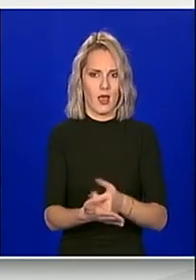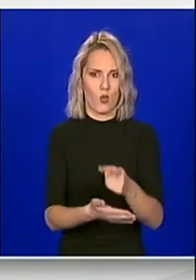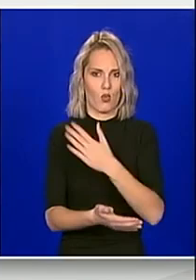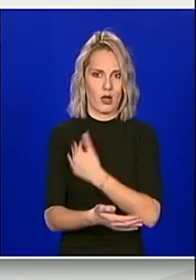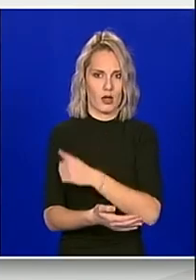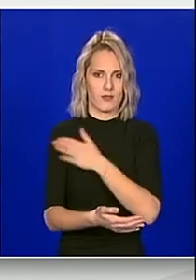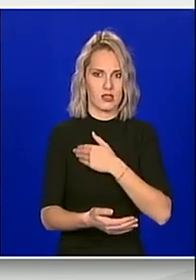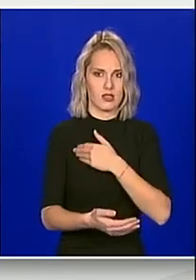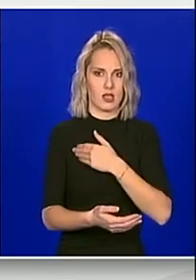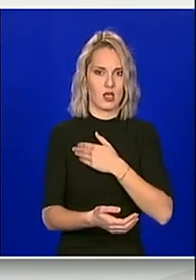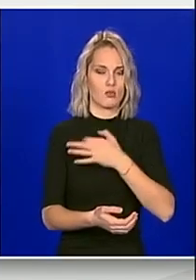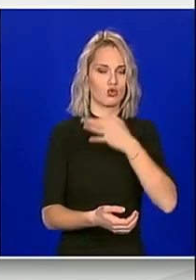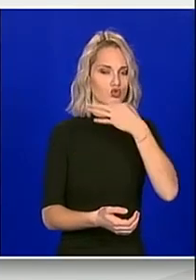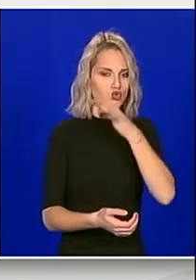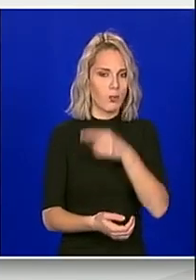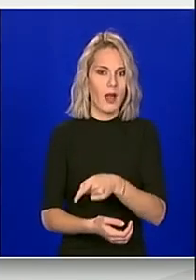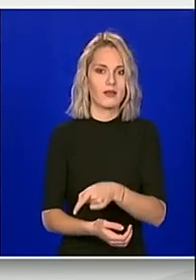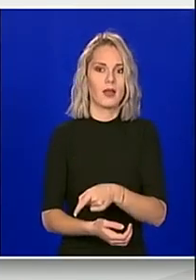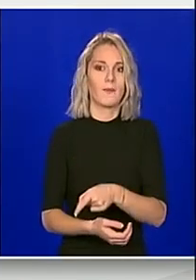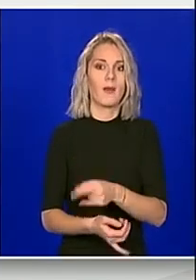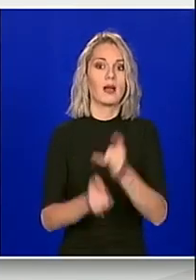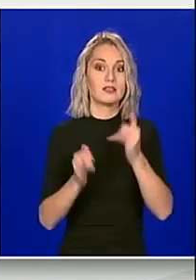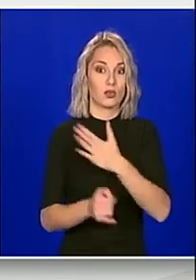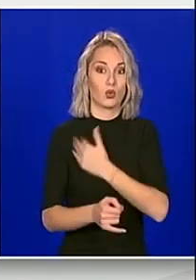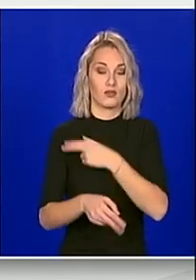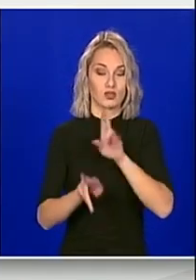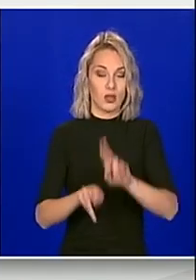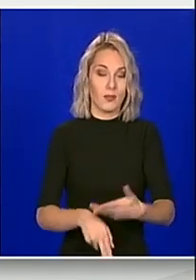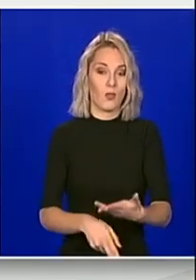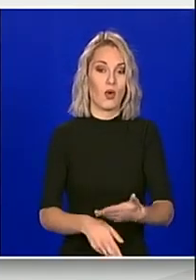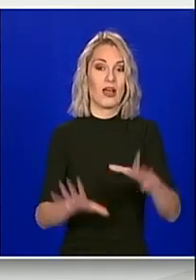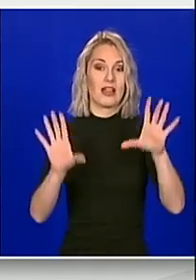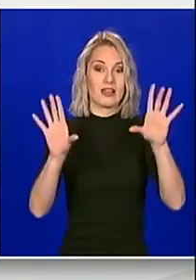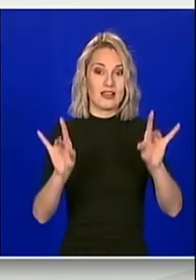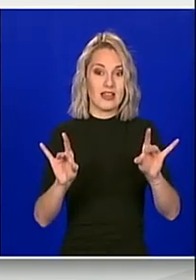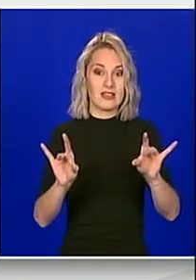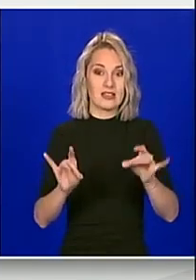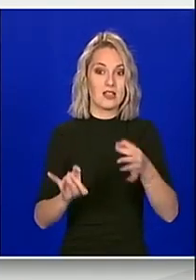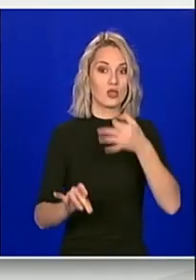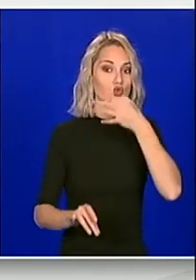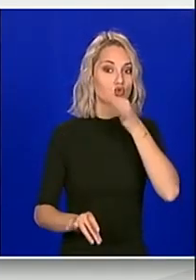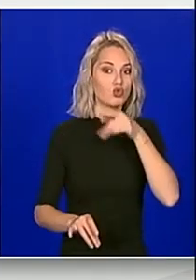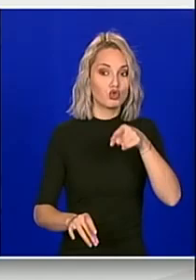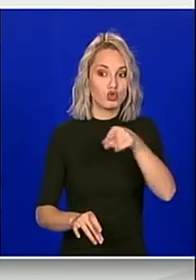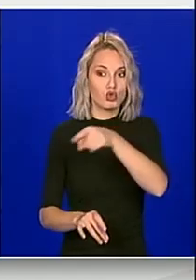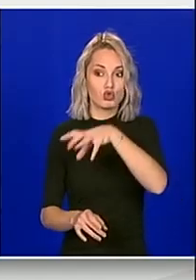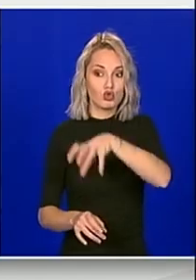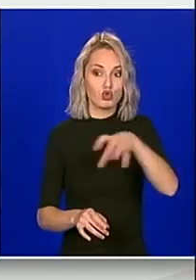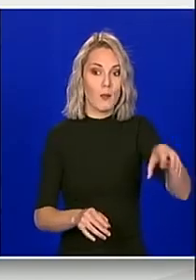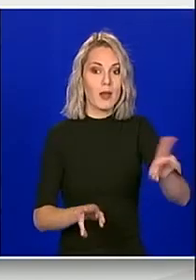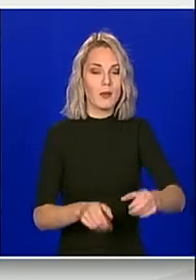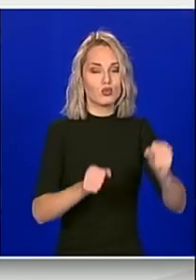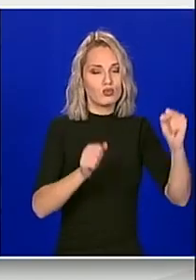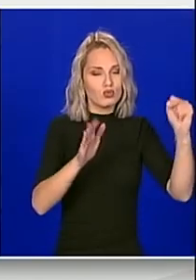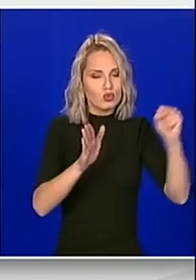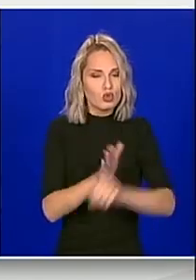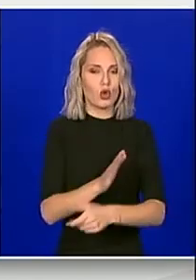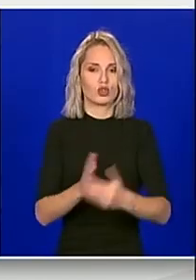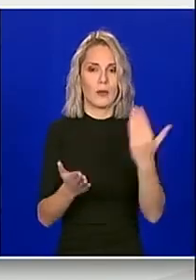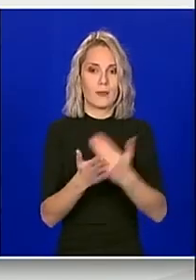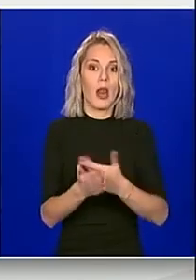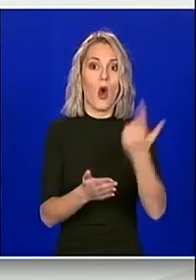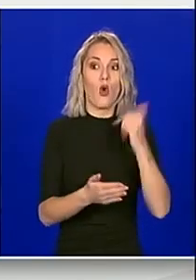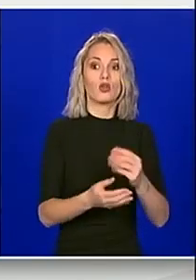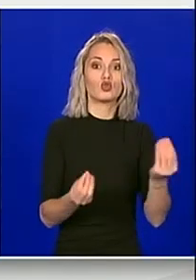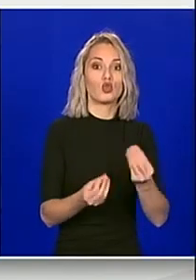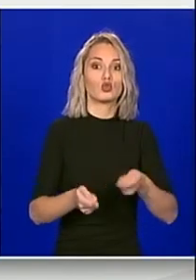hrvatskim županijama. I u ovom trenutku u Hrvatskoj imamo deset županija koje imaju strože mjere od onih koje su